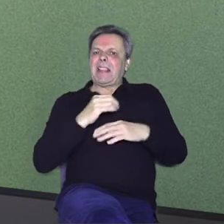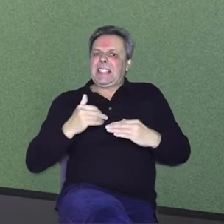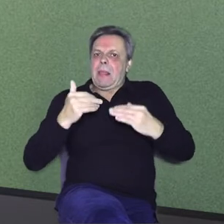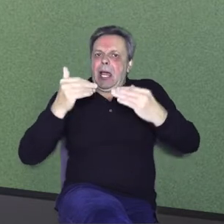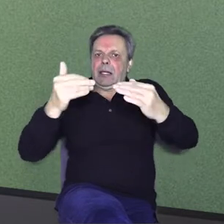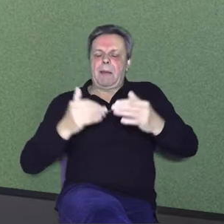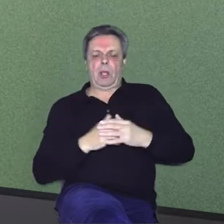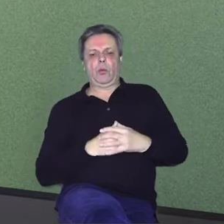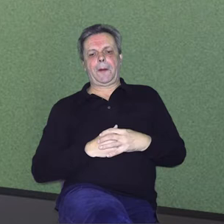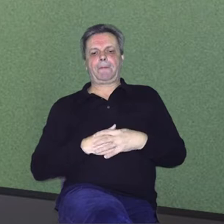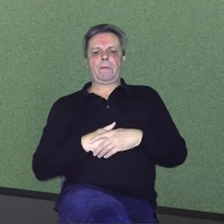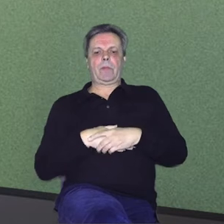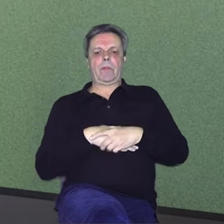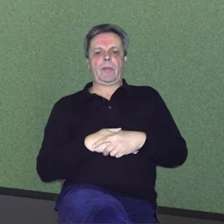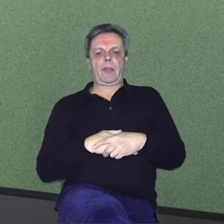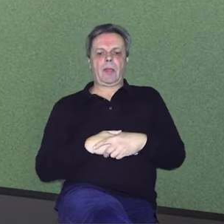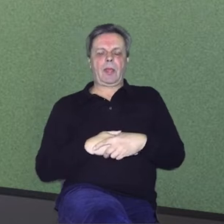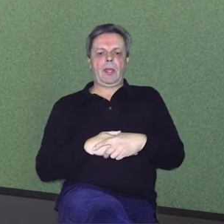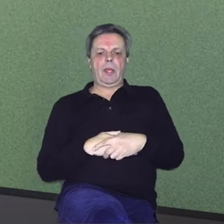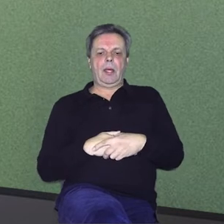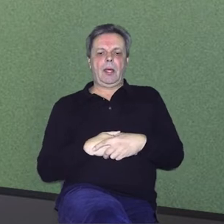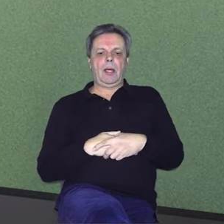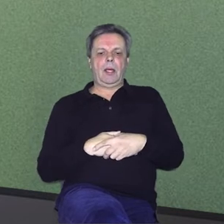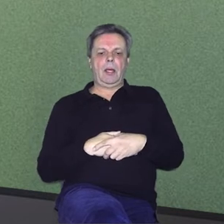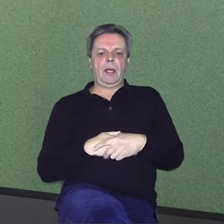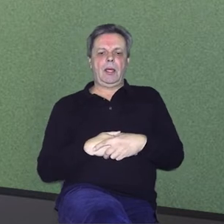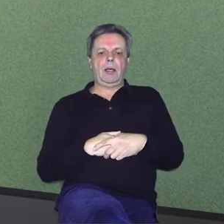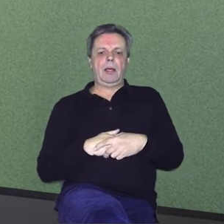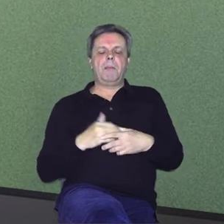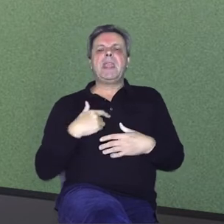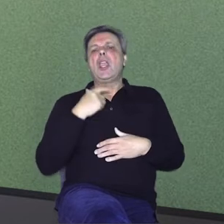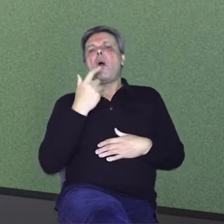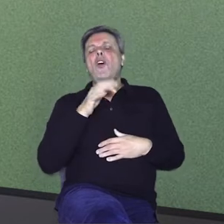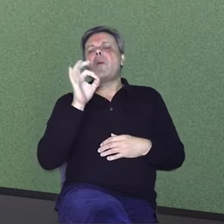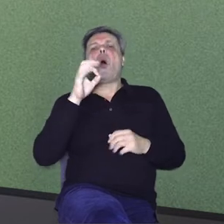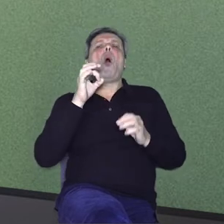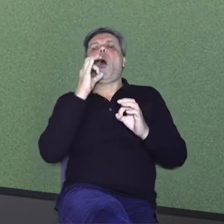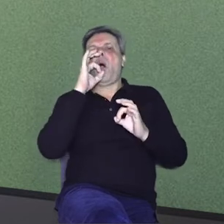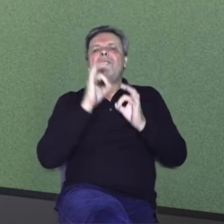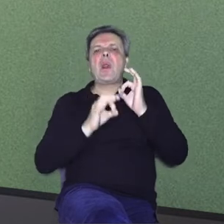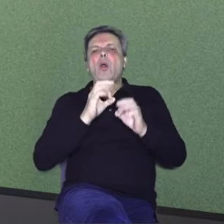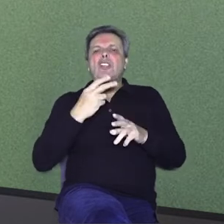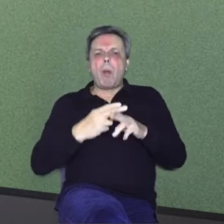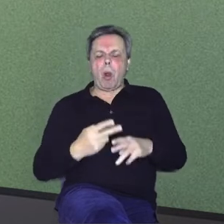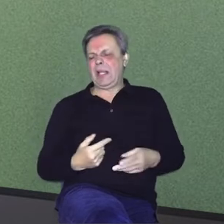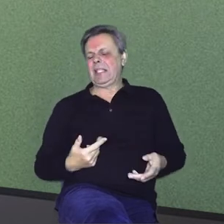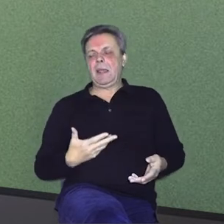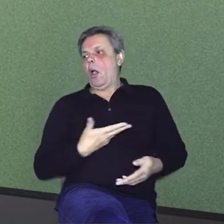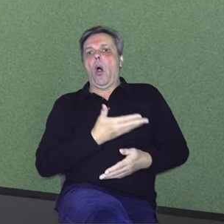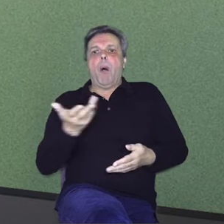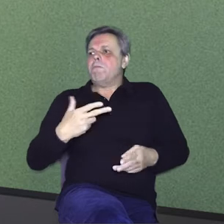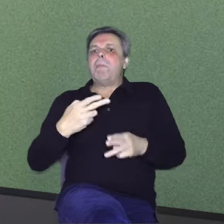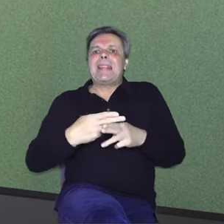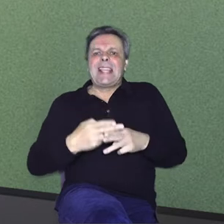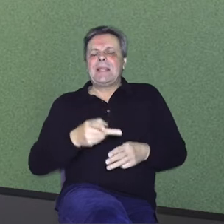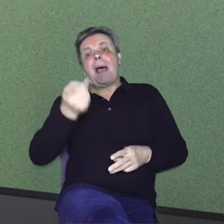vakularusi sve. koliko ja znam. Nije, nije. No, odlično. Govorimo o Vinogradskoj bolnici, govorimo o pacijentima.